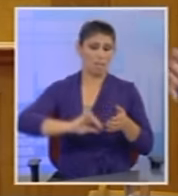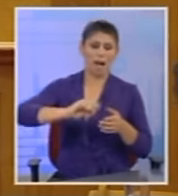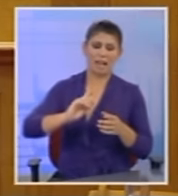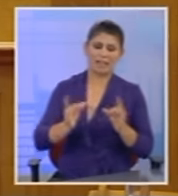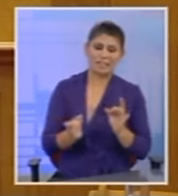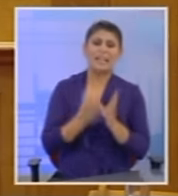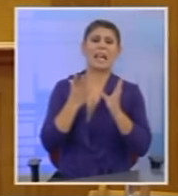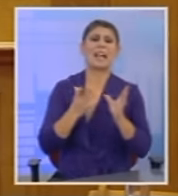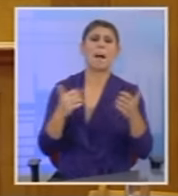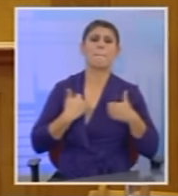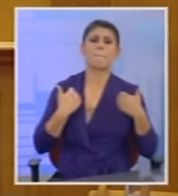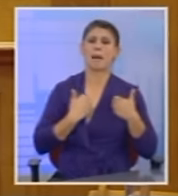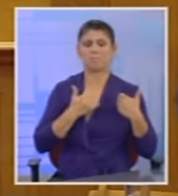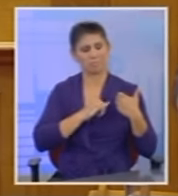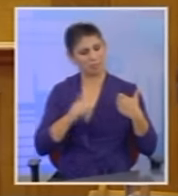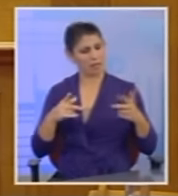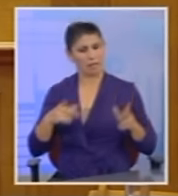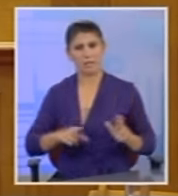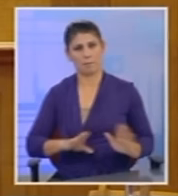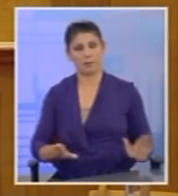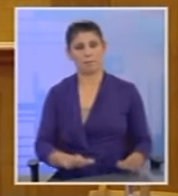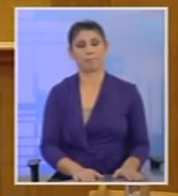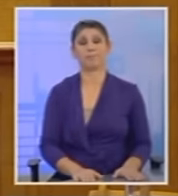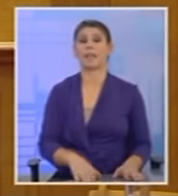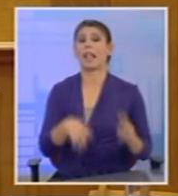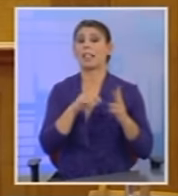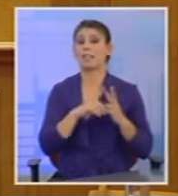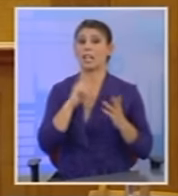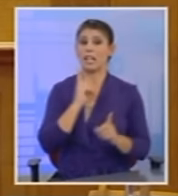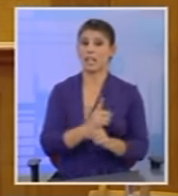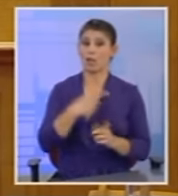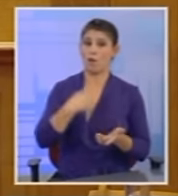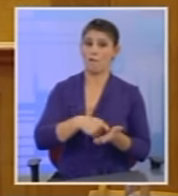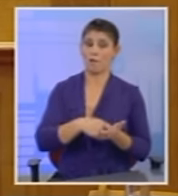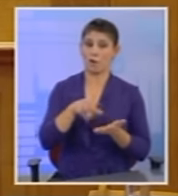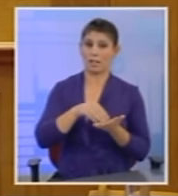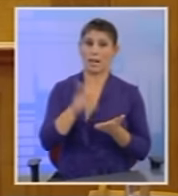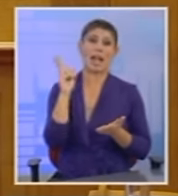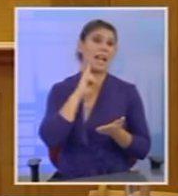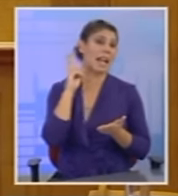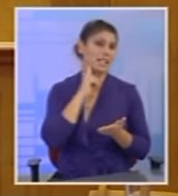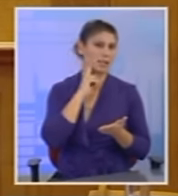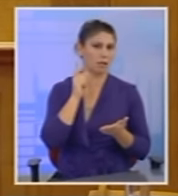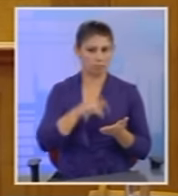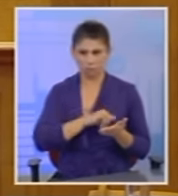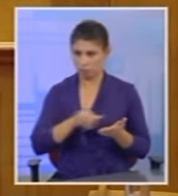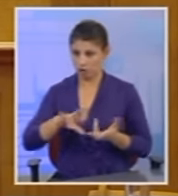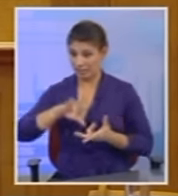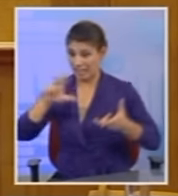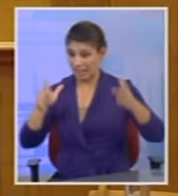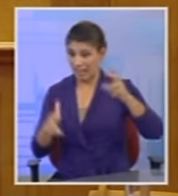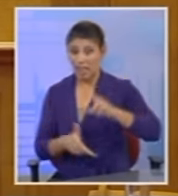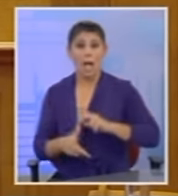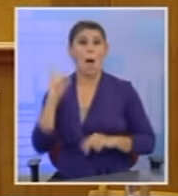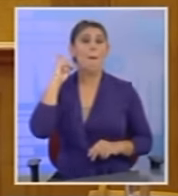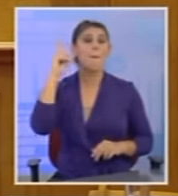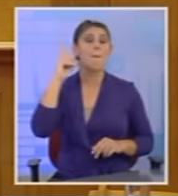δεύτερο ισοδύναμο είναι ότι φέρατε τον ειδικό φόρο κατανάλωσης στο κρασί. Αυτά δεν έχουν ξαναγίνει πουθενά στη γη. Είμαστε η μοναδική